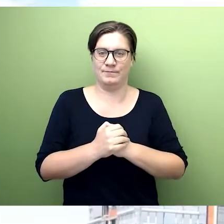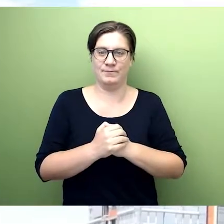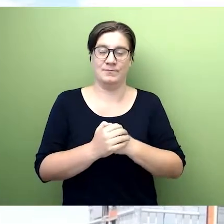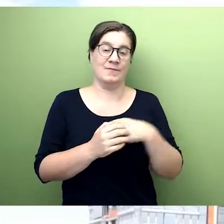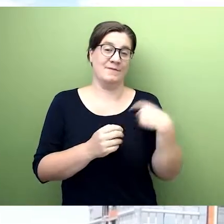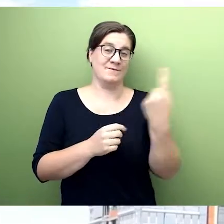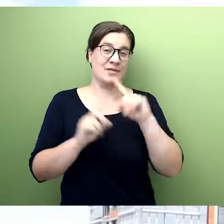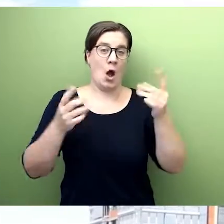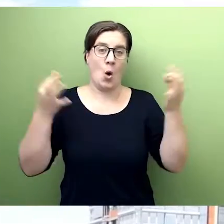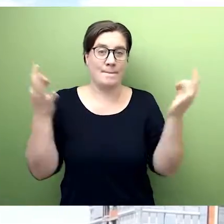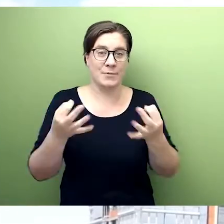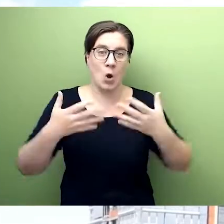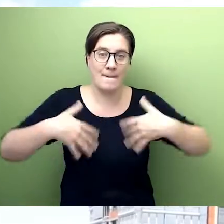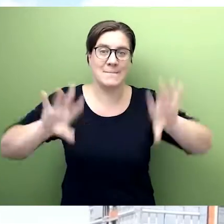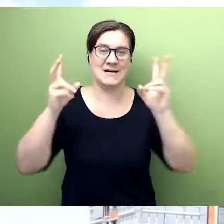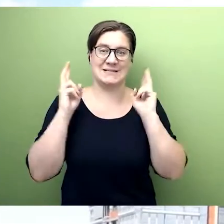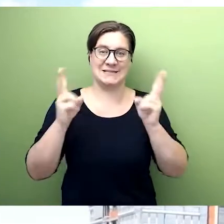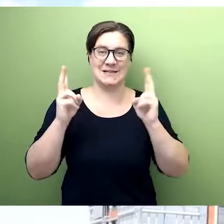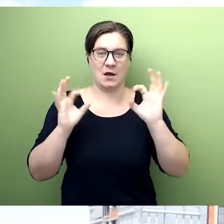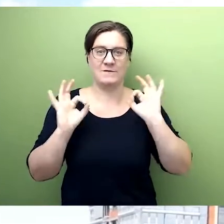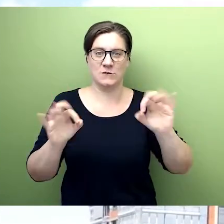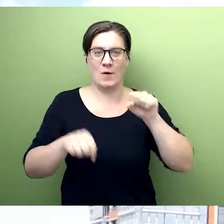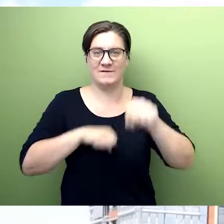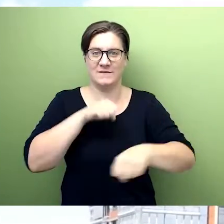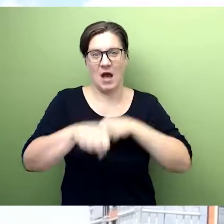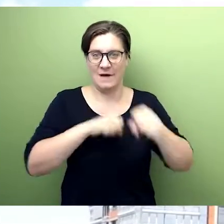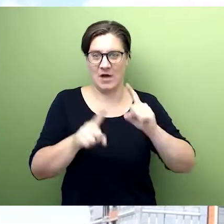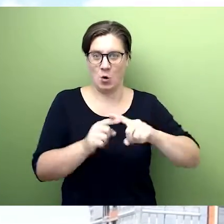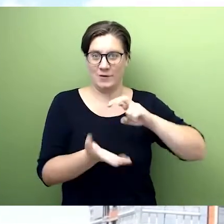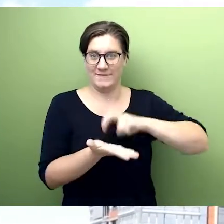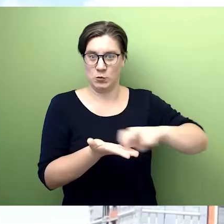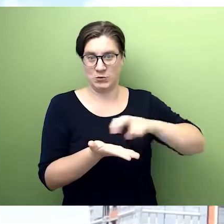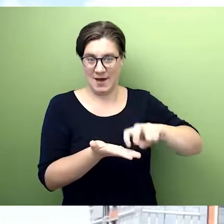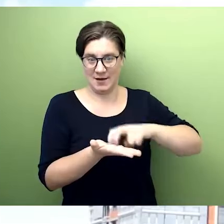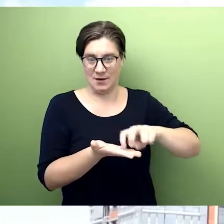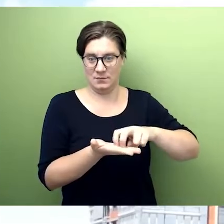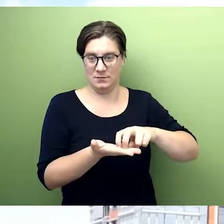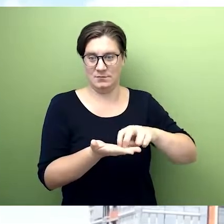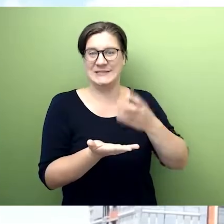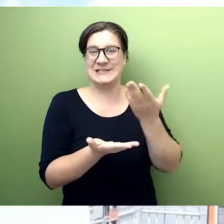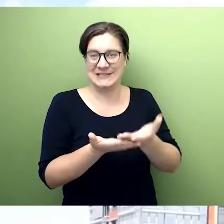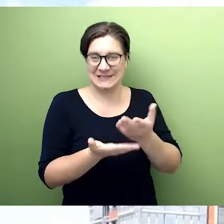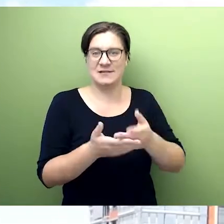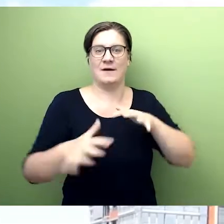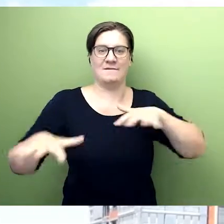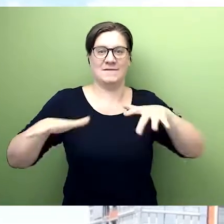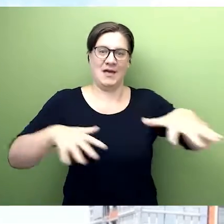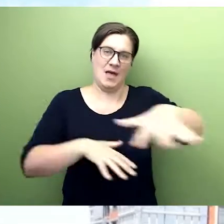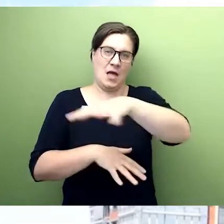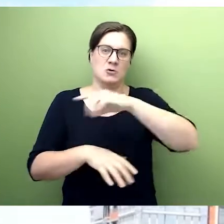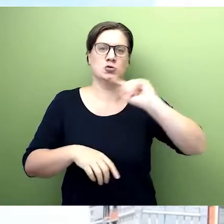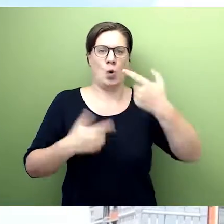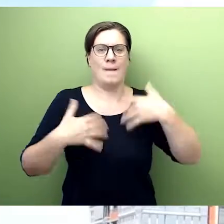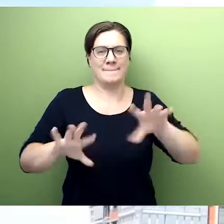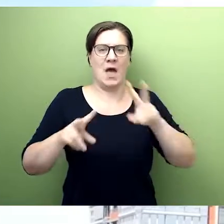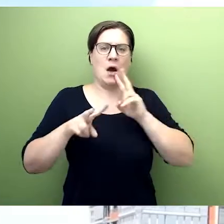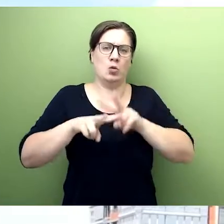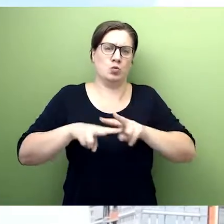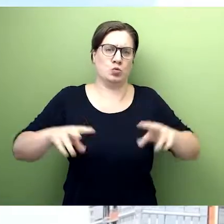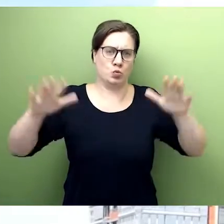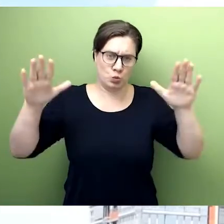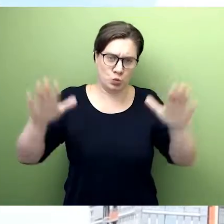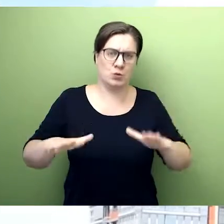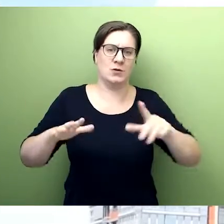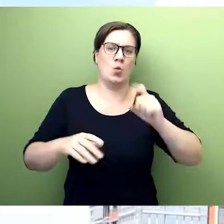Darum soll der Verkehr ruhiger werden. In Städten soll Tempo 30 gelten. Ich